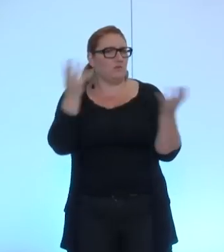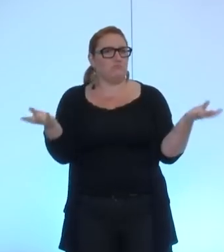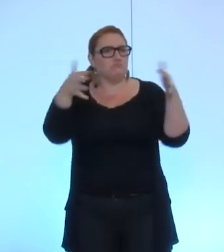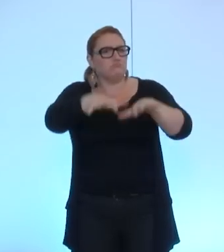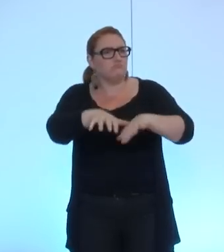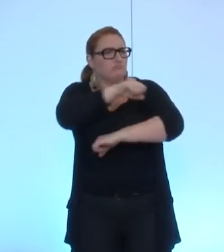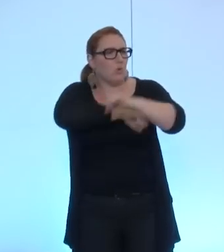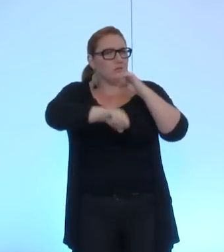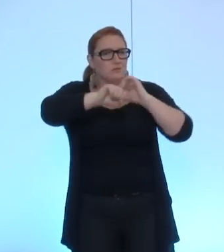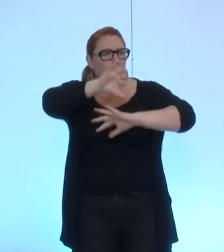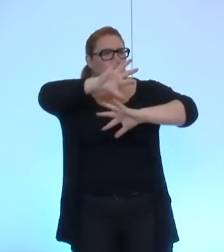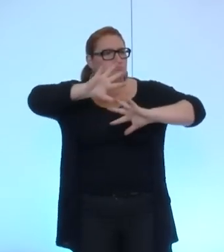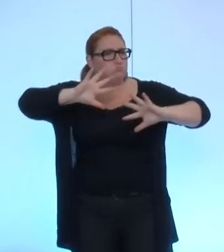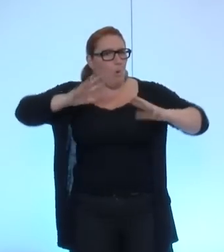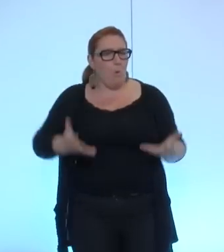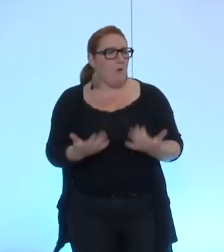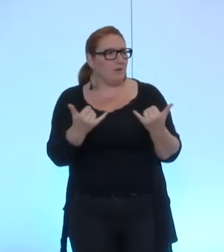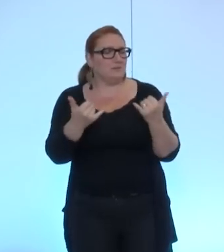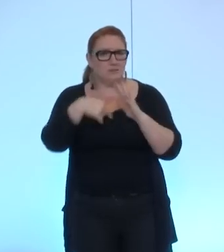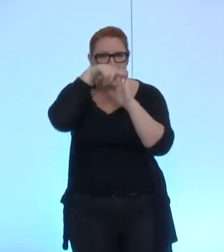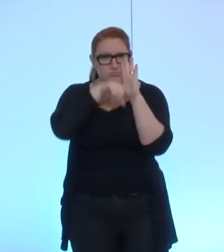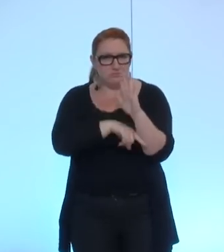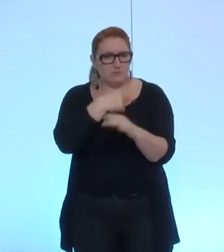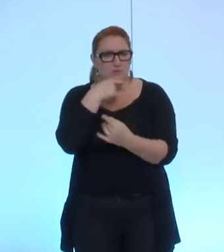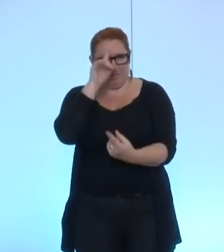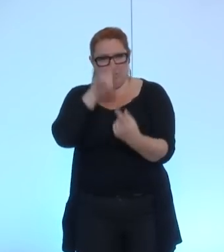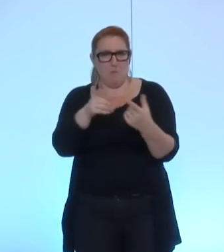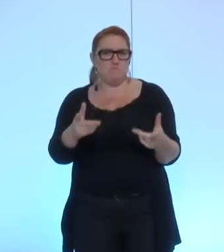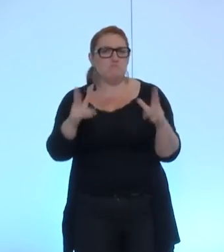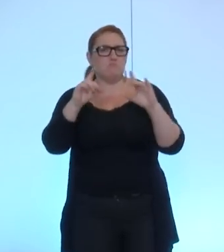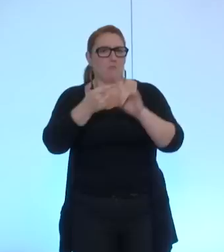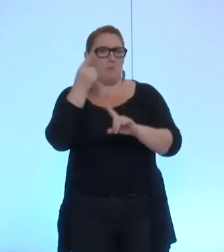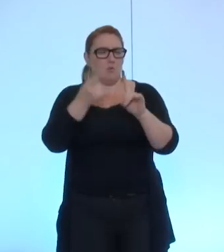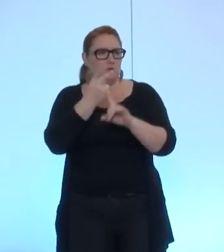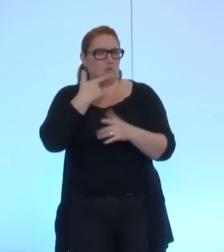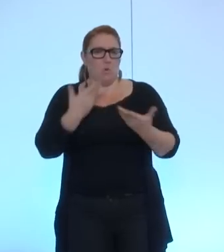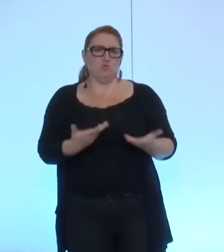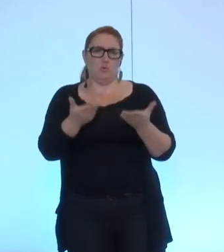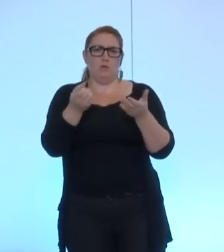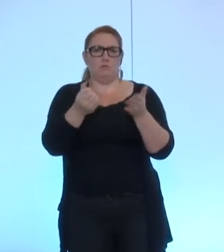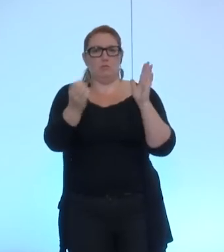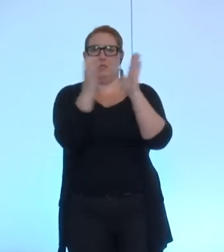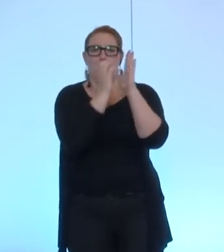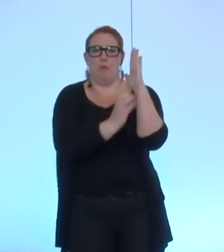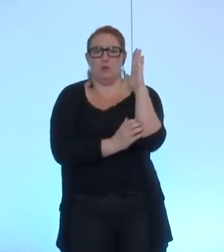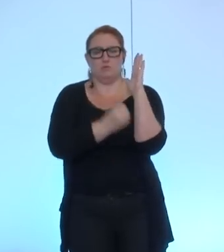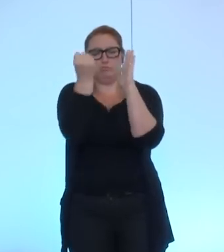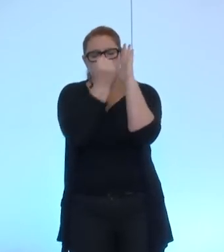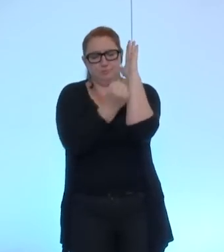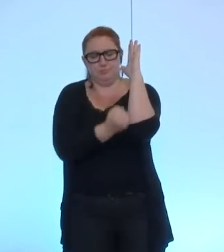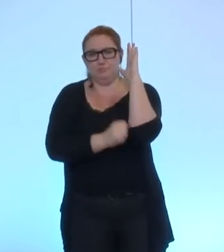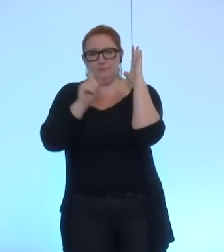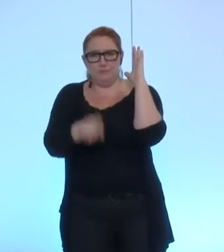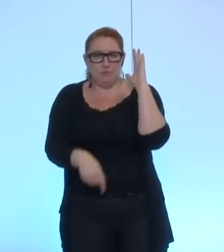C'est un sujet qui va nous occuper par les délibérations d'aujourd'hui, une grande partie qui relève